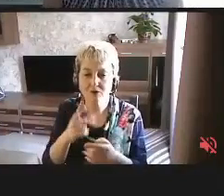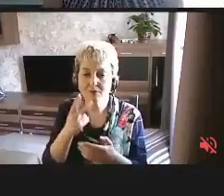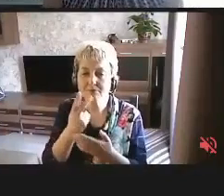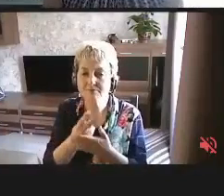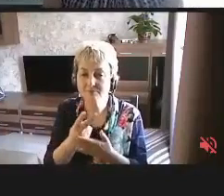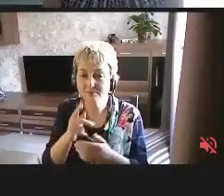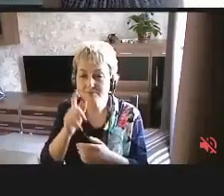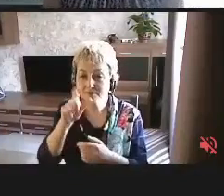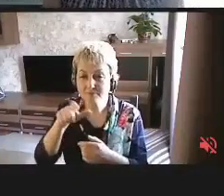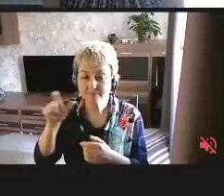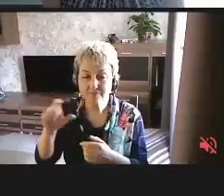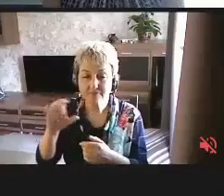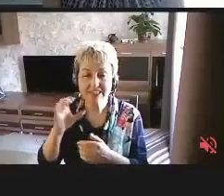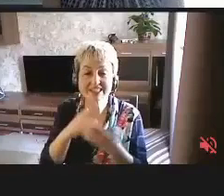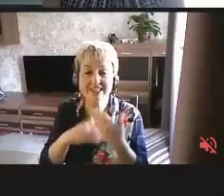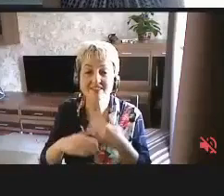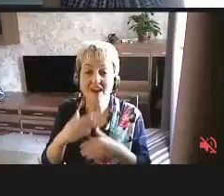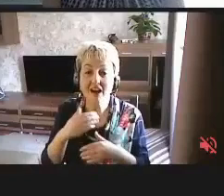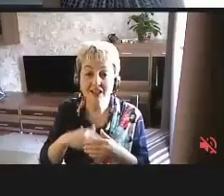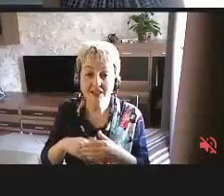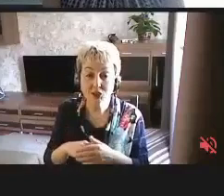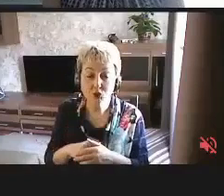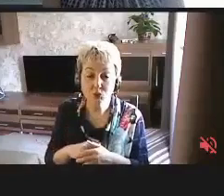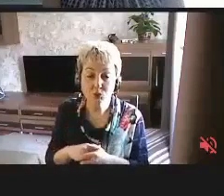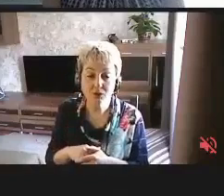инвалидностью.